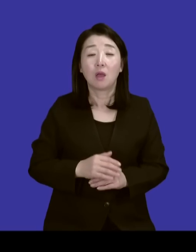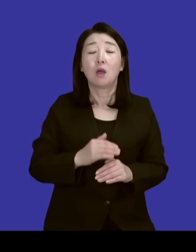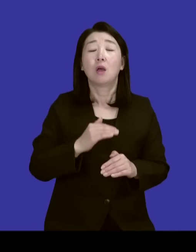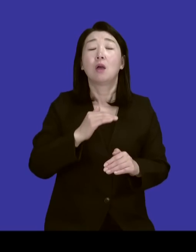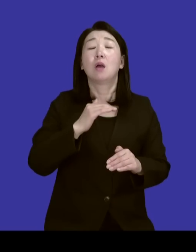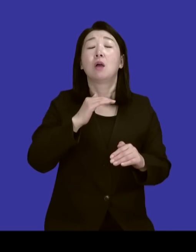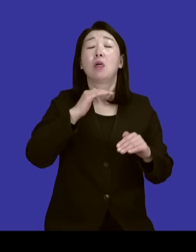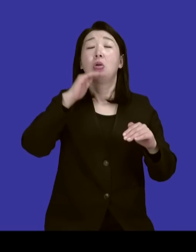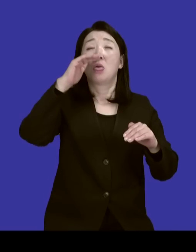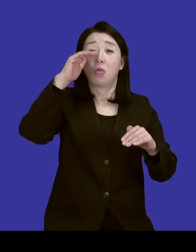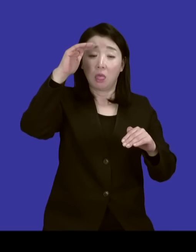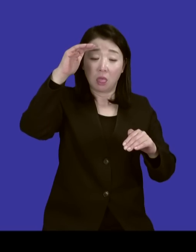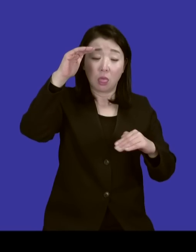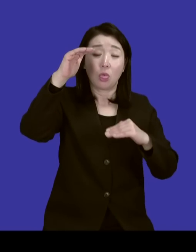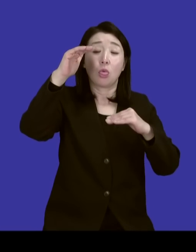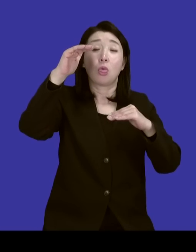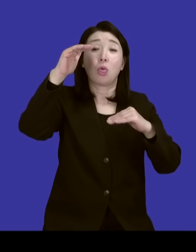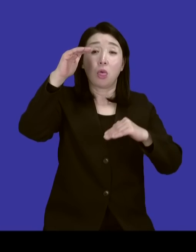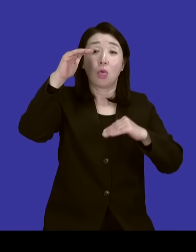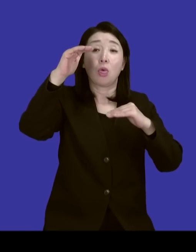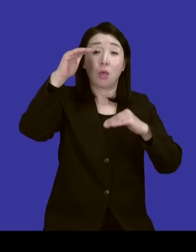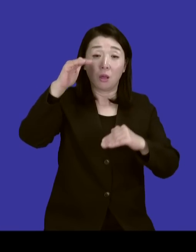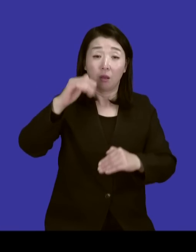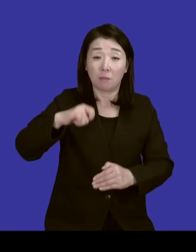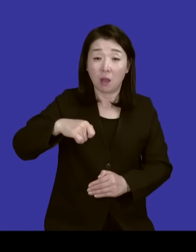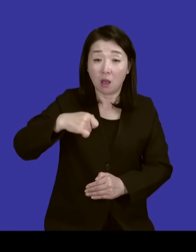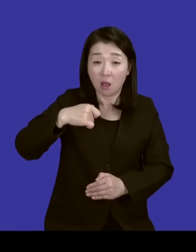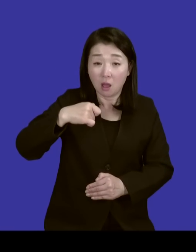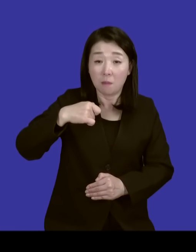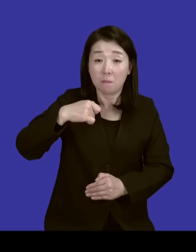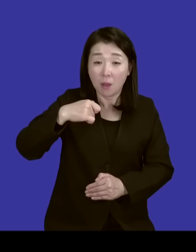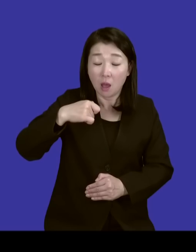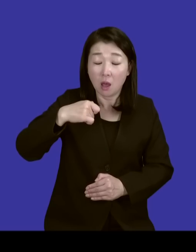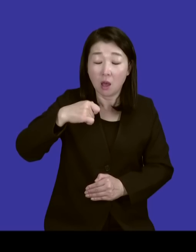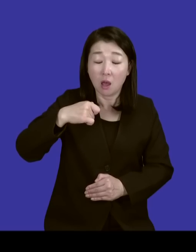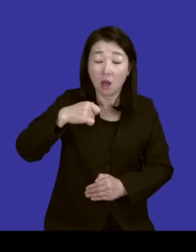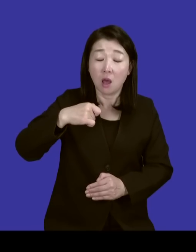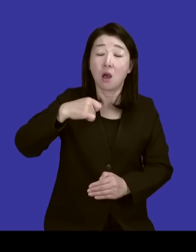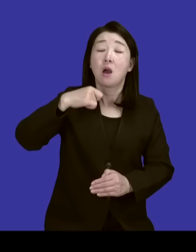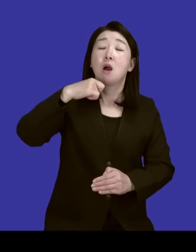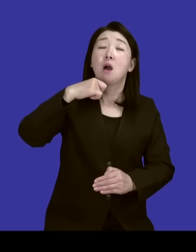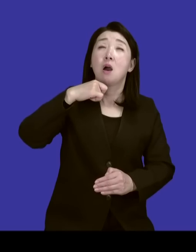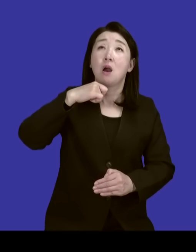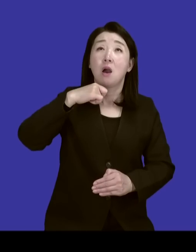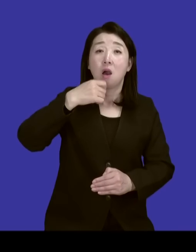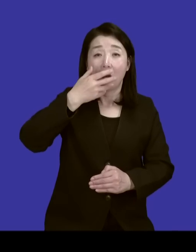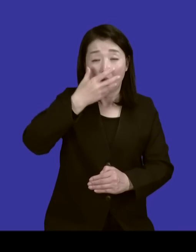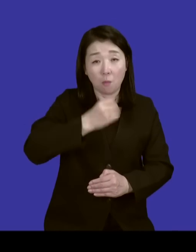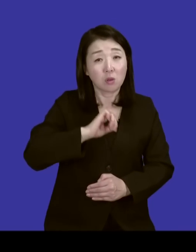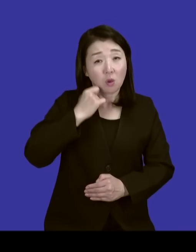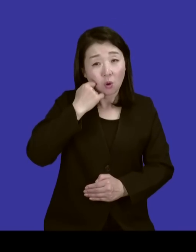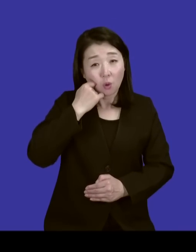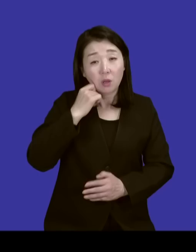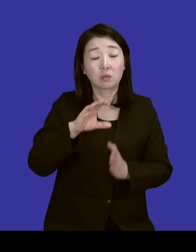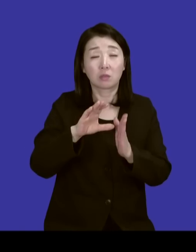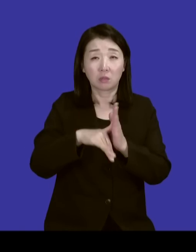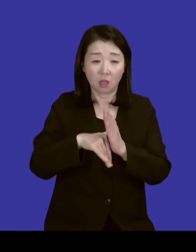그러니까 밥을 한 술 먹고 나서도 그때 제가 50 몇 킬로까지 빠졌어요. 한 20킬로가 빠지더라고요.